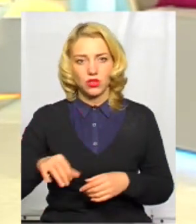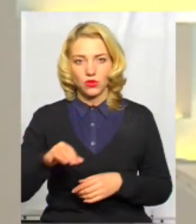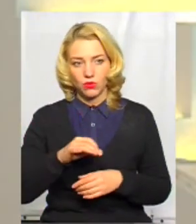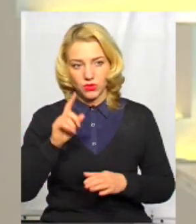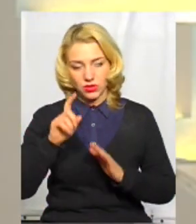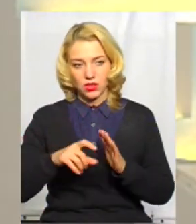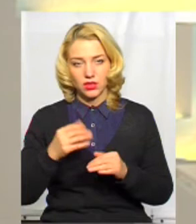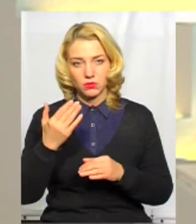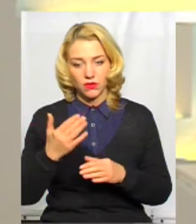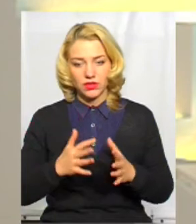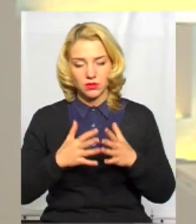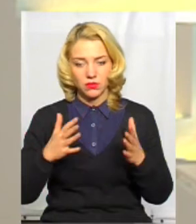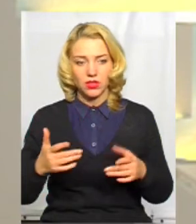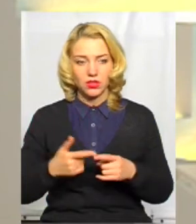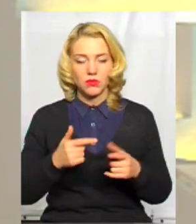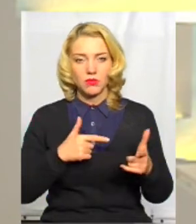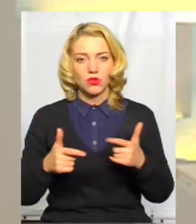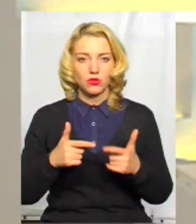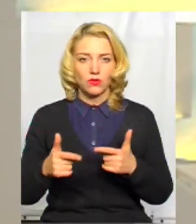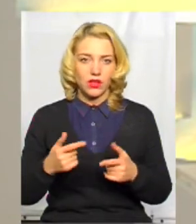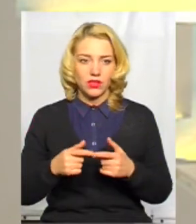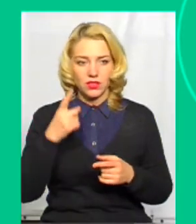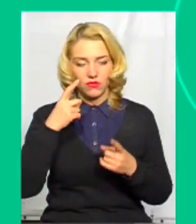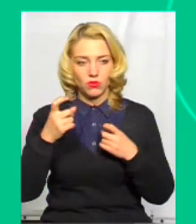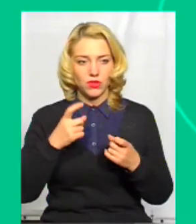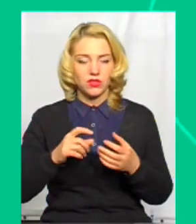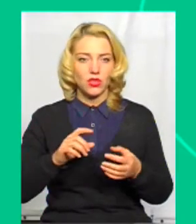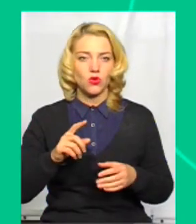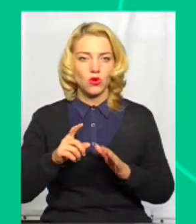дізналися про вас більше, підготували стисну інформаційну довідку. Прошу.